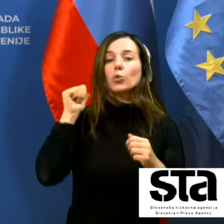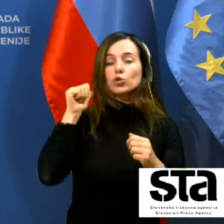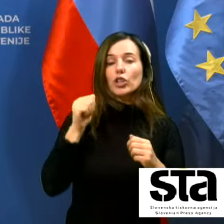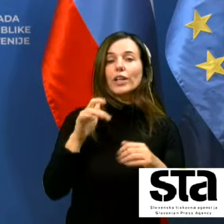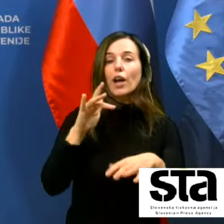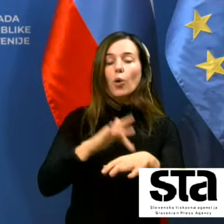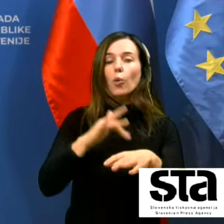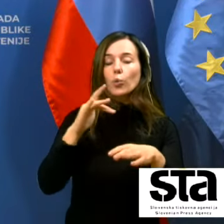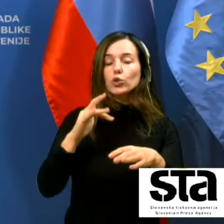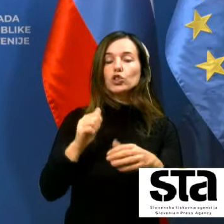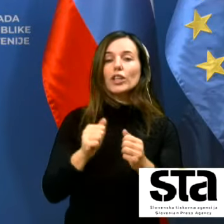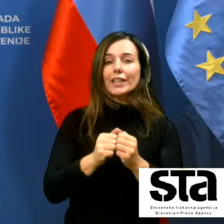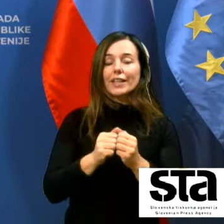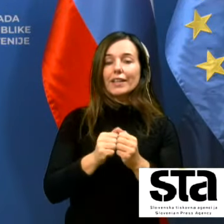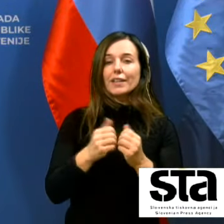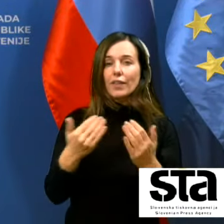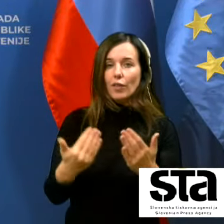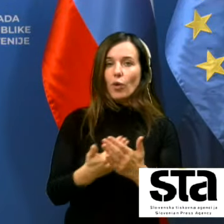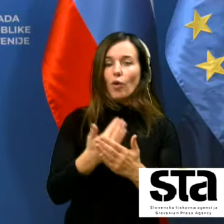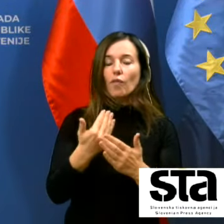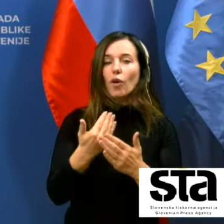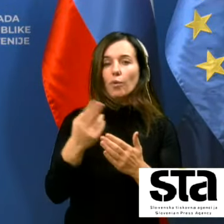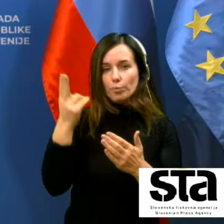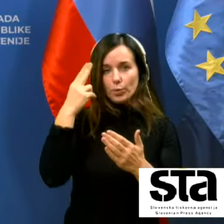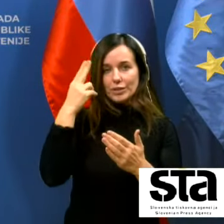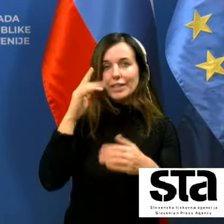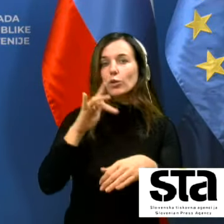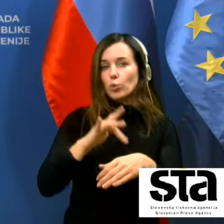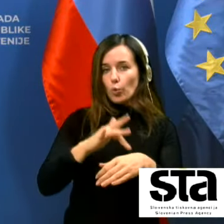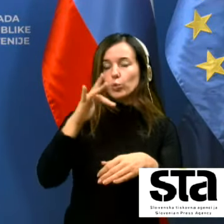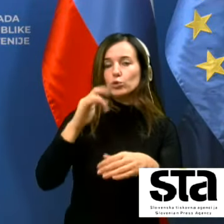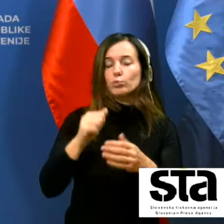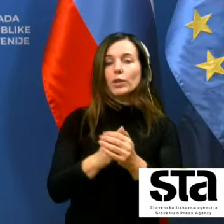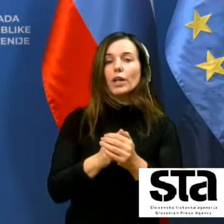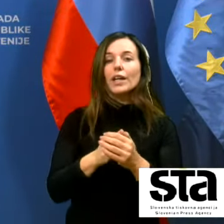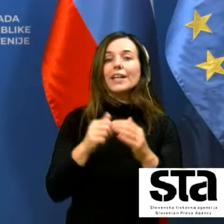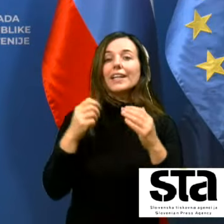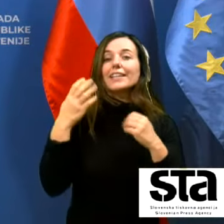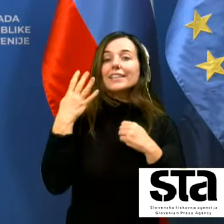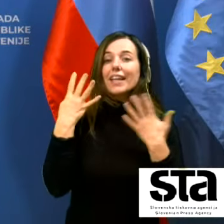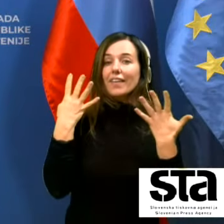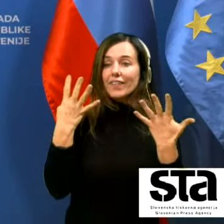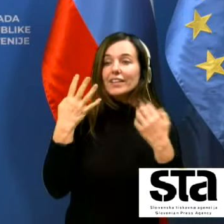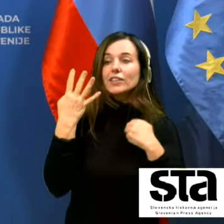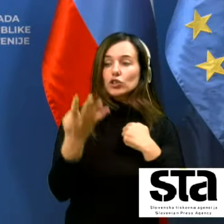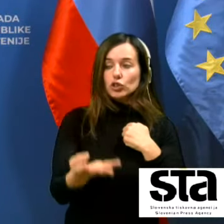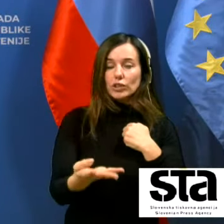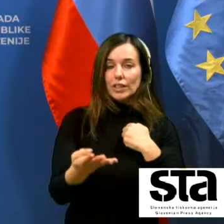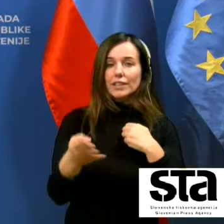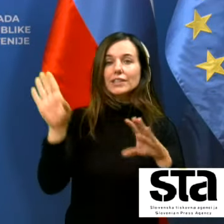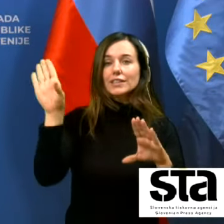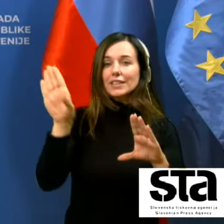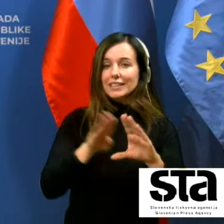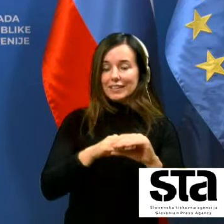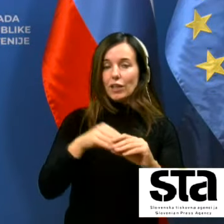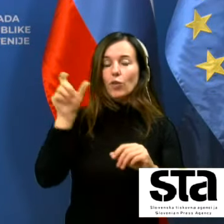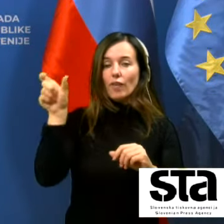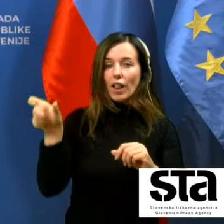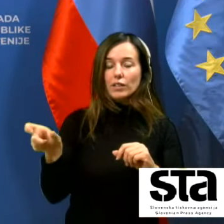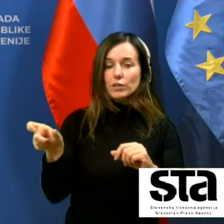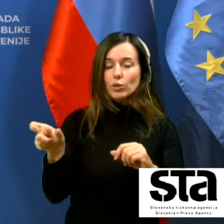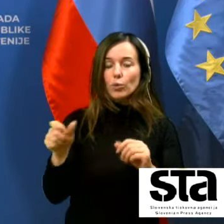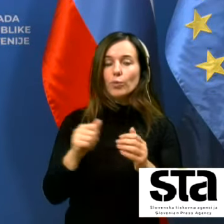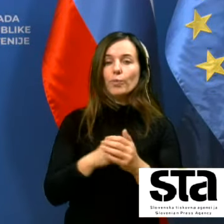okužilo oziroma včeraj je bilo prepoznanih kot okuženi 49 stanovalcev potem